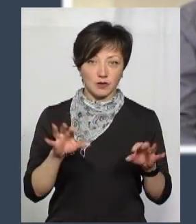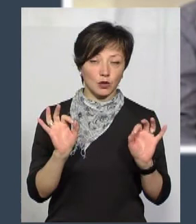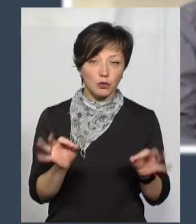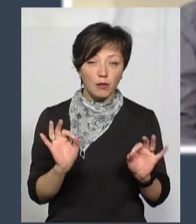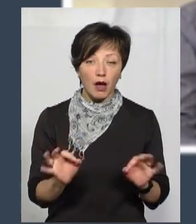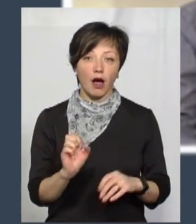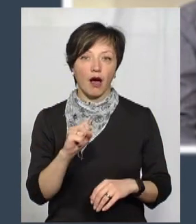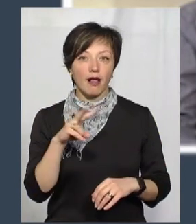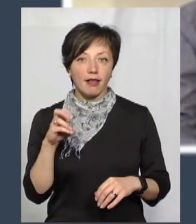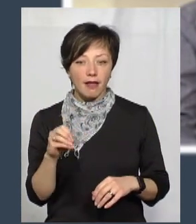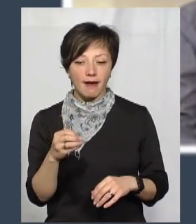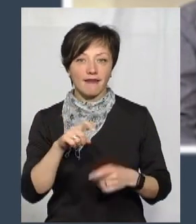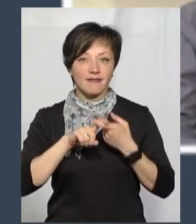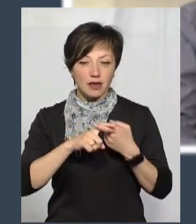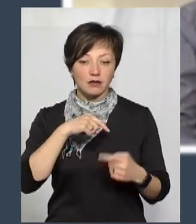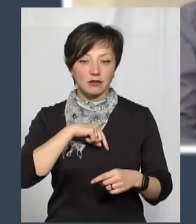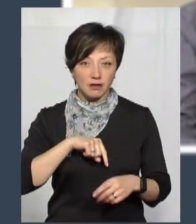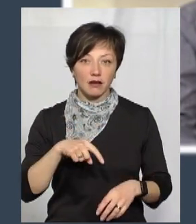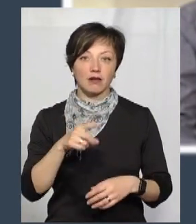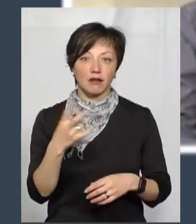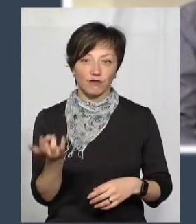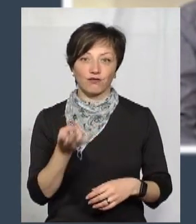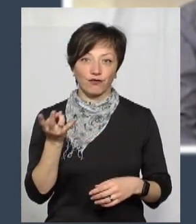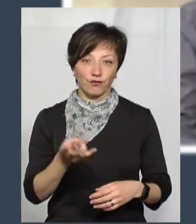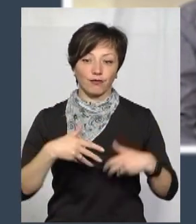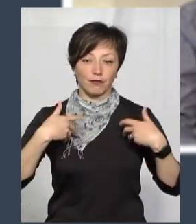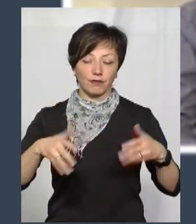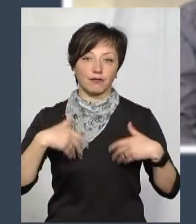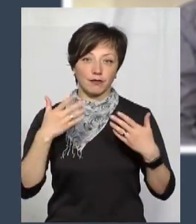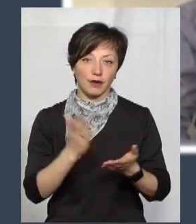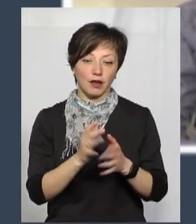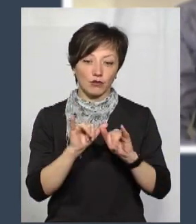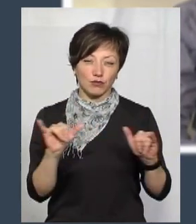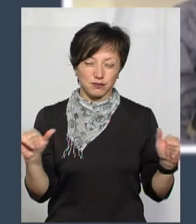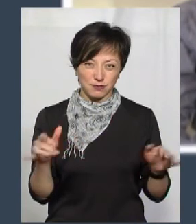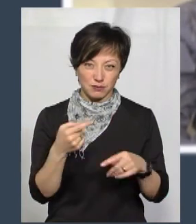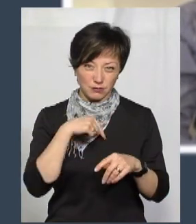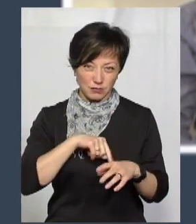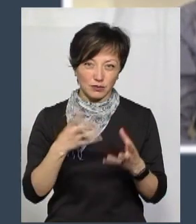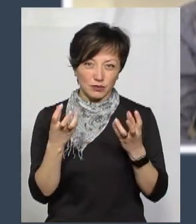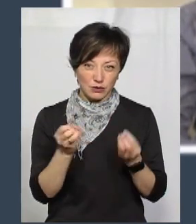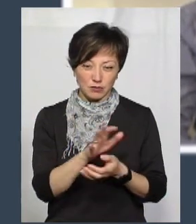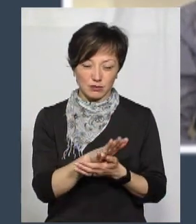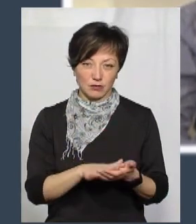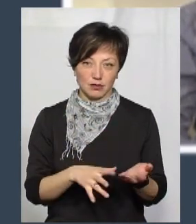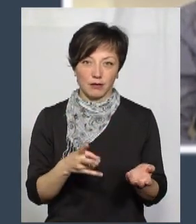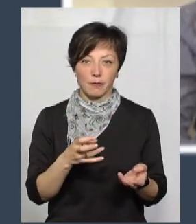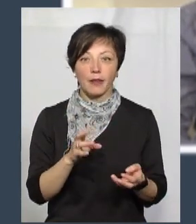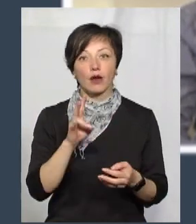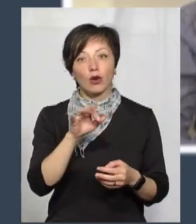добре, але вірус продовжує відділятися. Тому такі пацієнти в нас